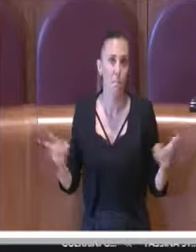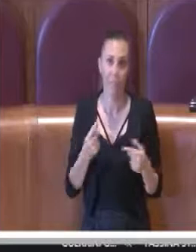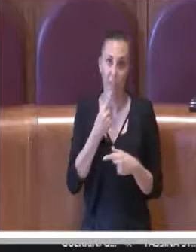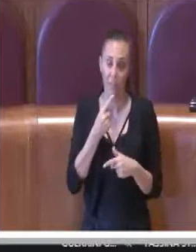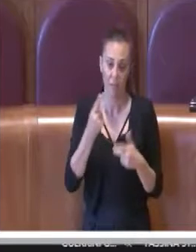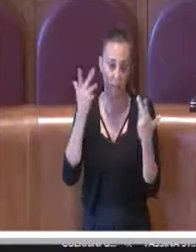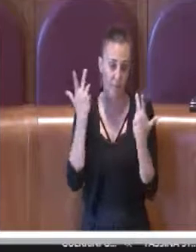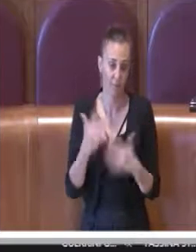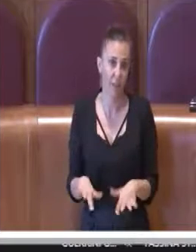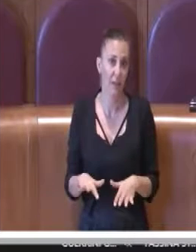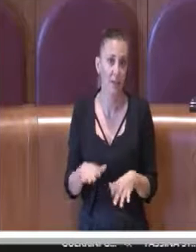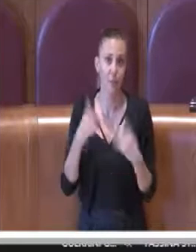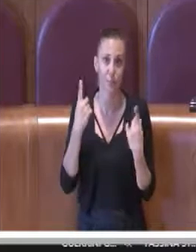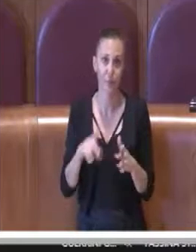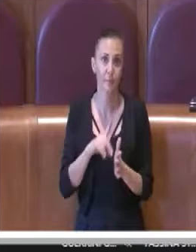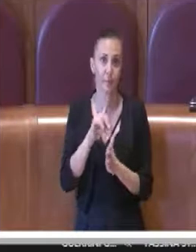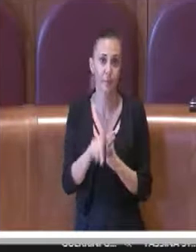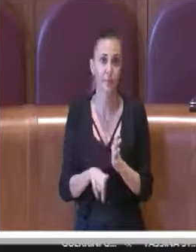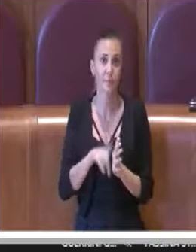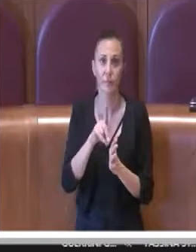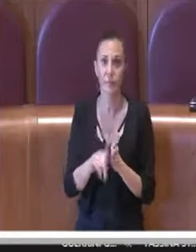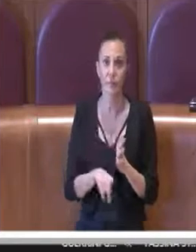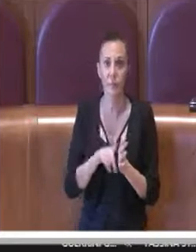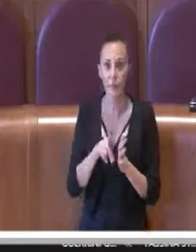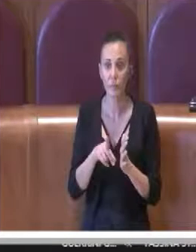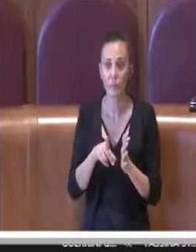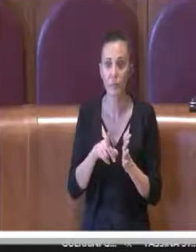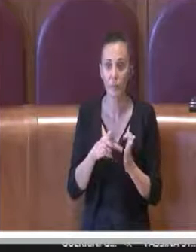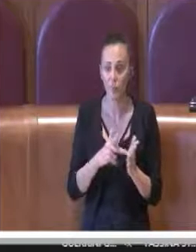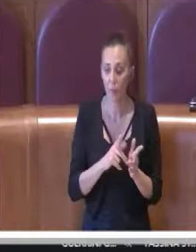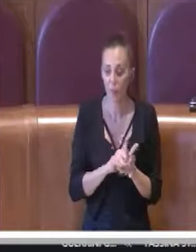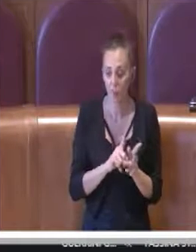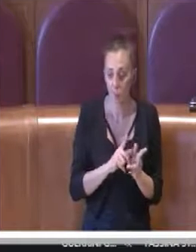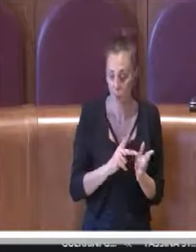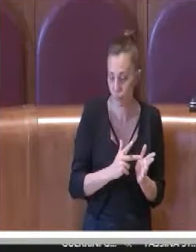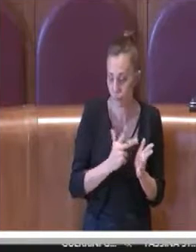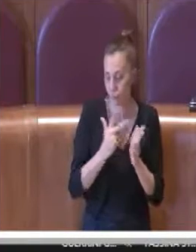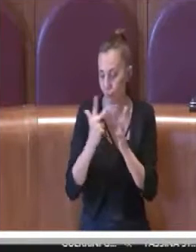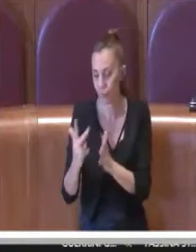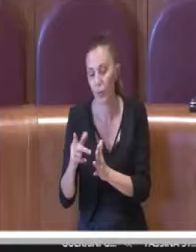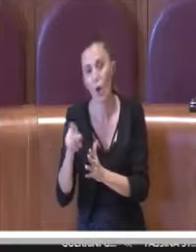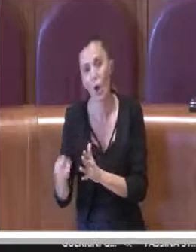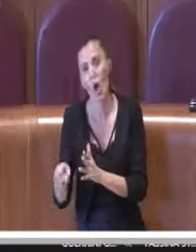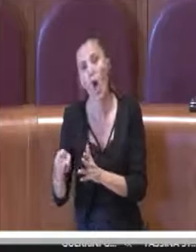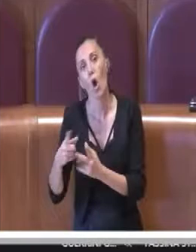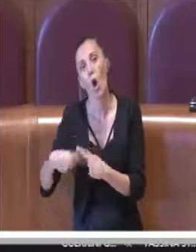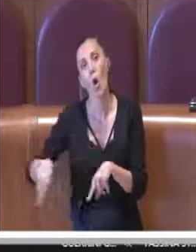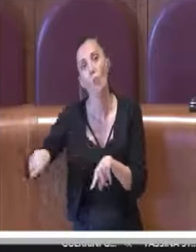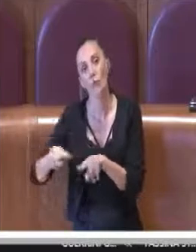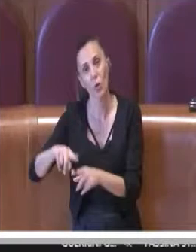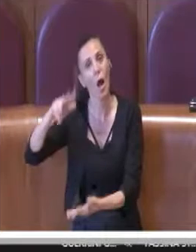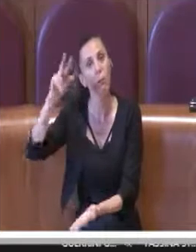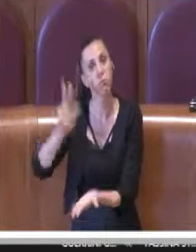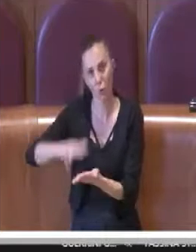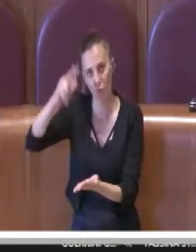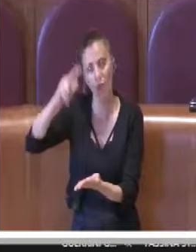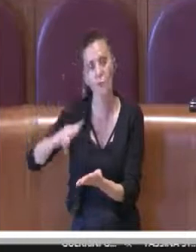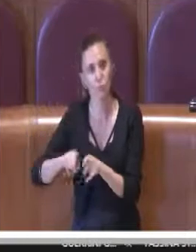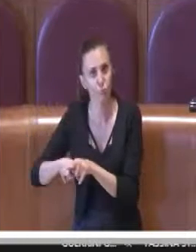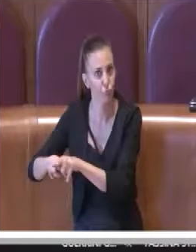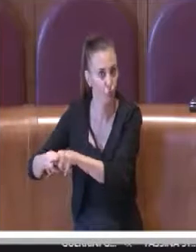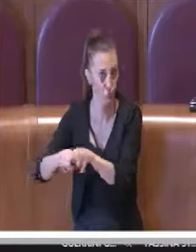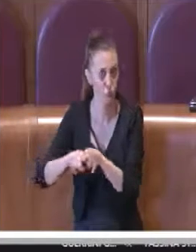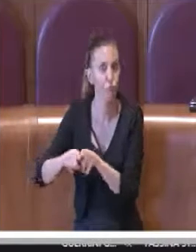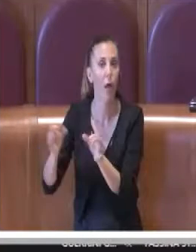stato detto in precedenza, questa delibera è passata in commissione con l'approvazione unanime. Io